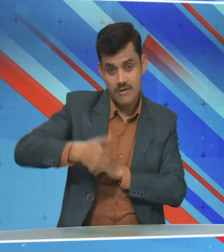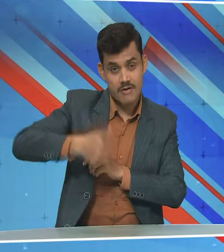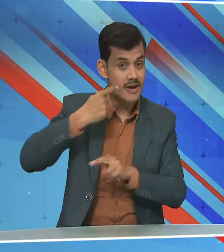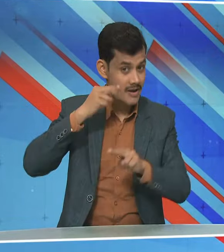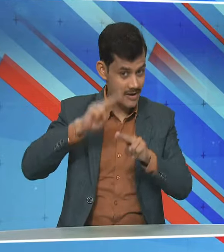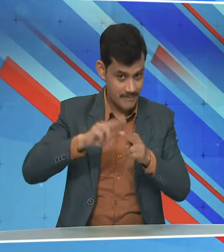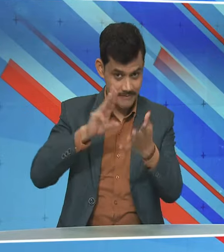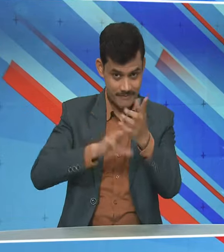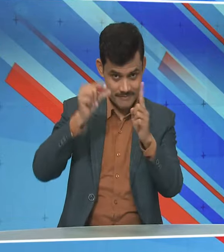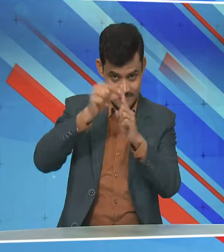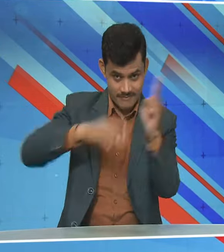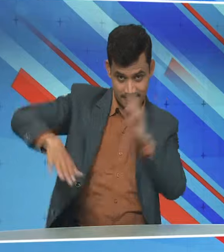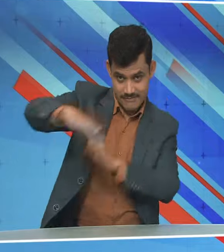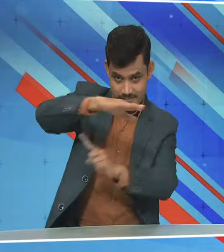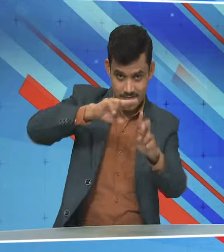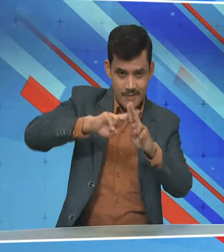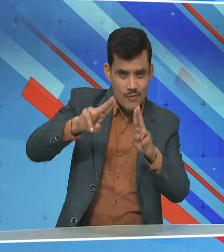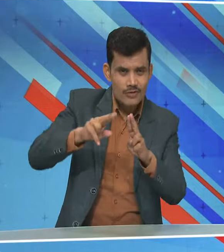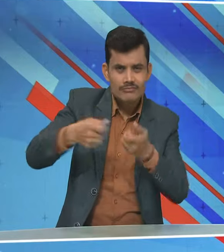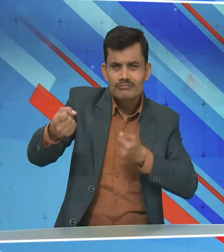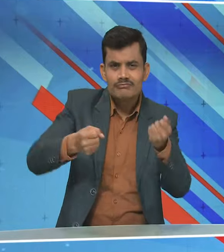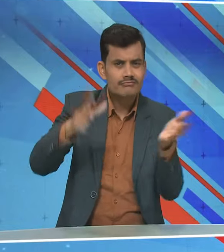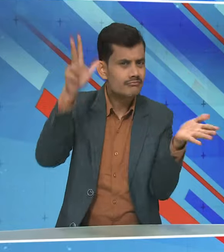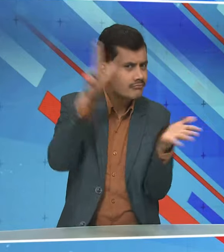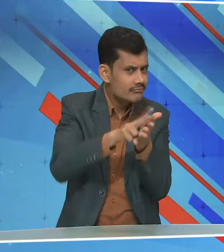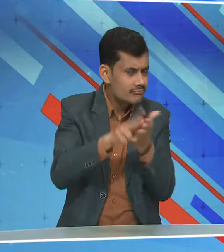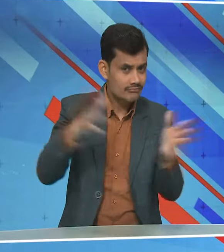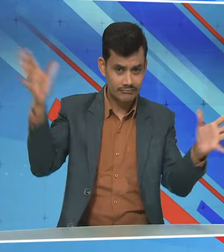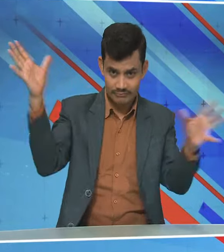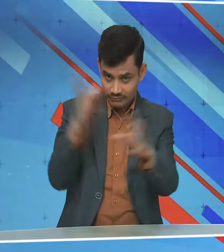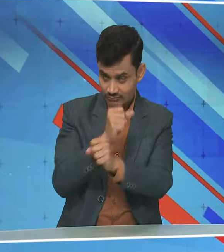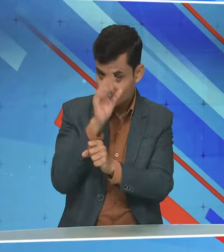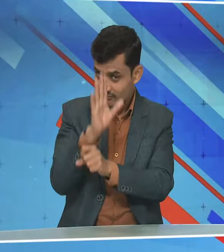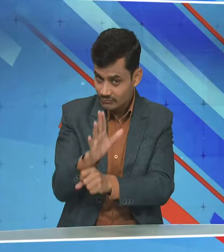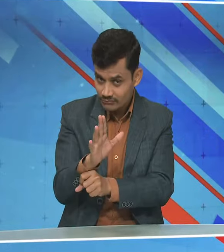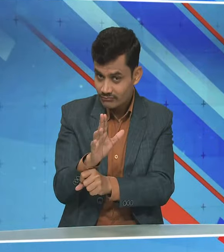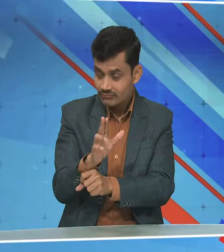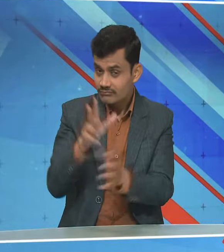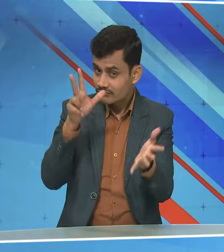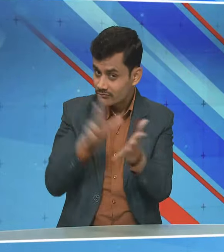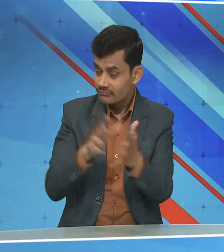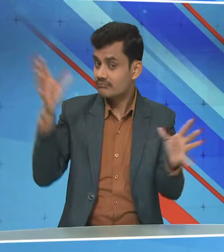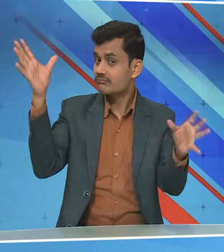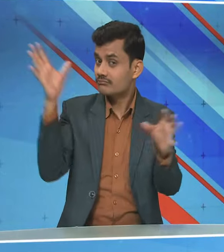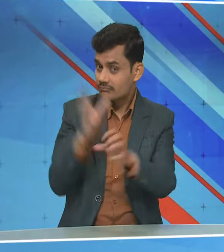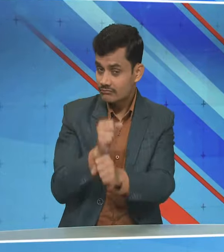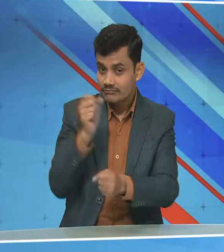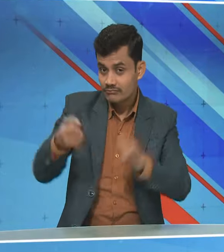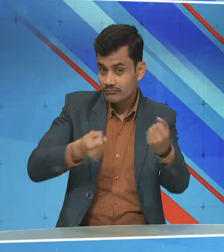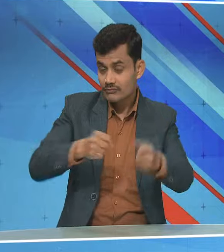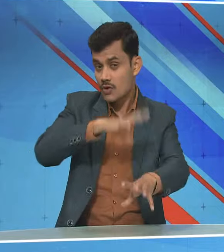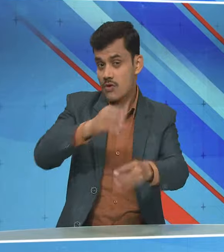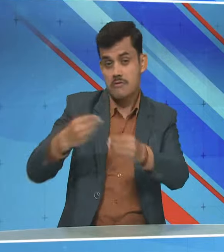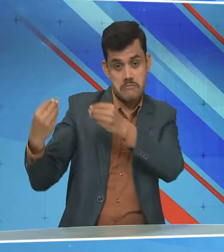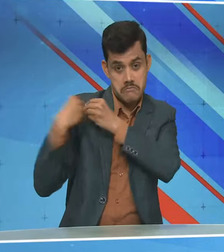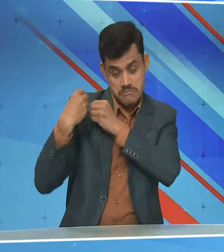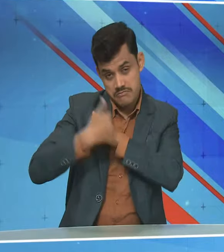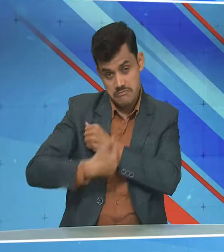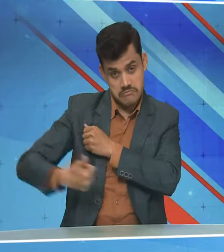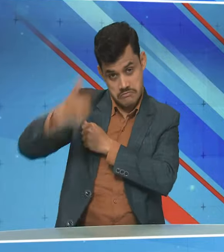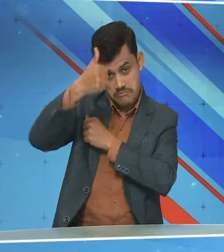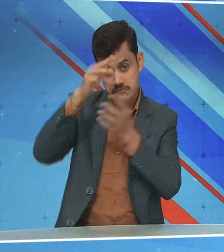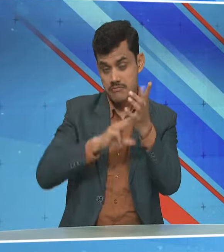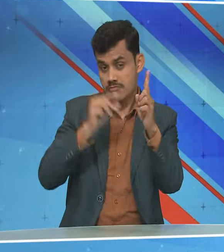में वाहन पंजियन की बाकी कामों की जवाबदार लेती तो इसके पंजियन करने के लिए परिवन के प्रदेश के बड़े अधिकारियों पे और